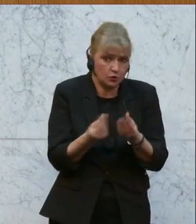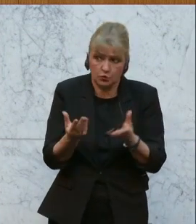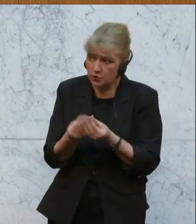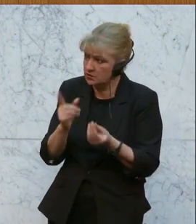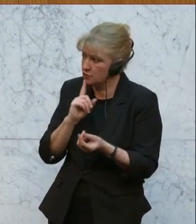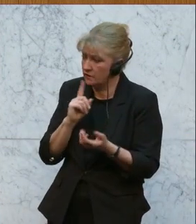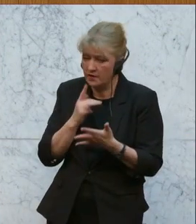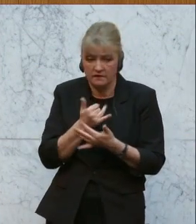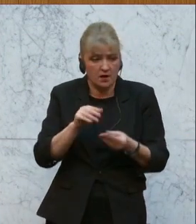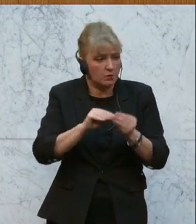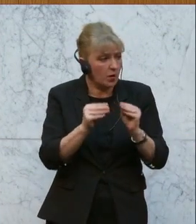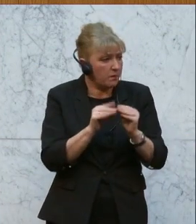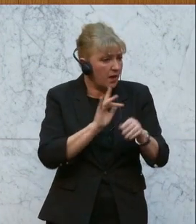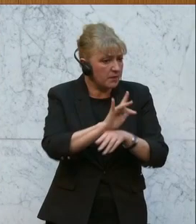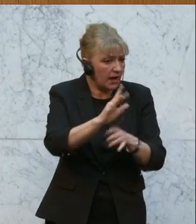Probleme auch zu bekämpfen.